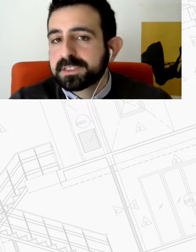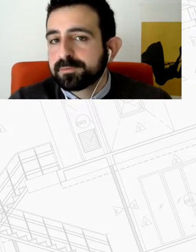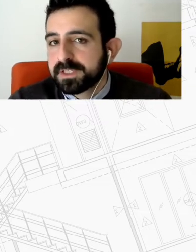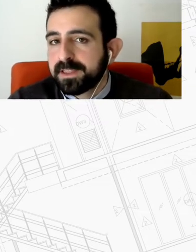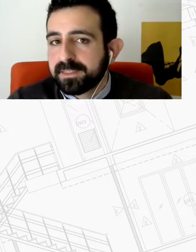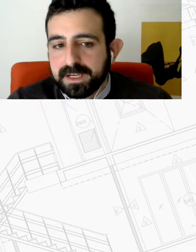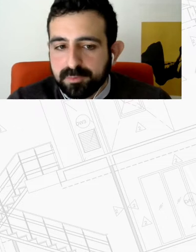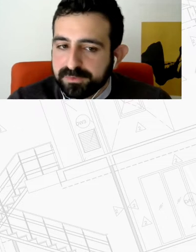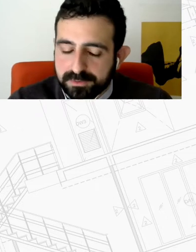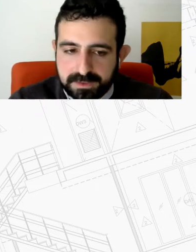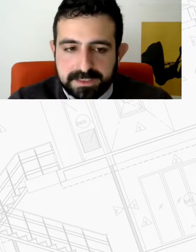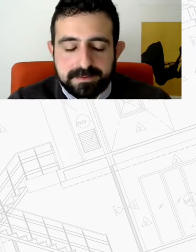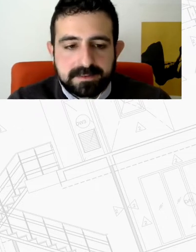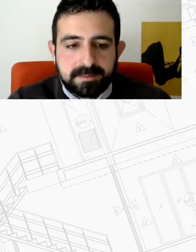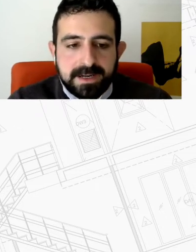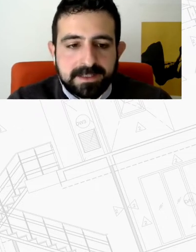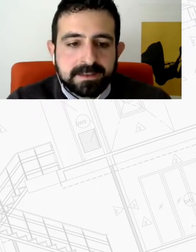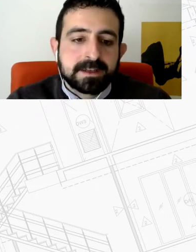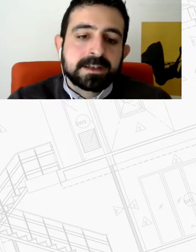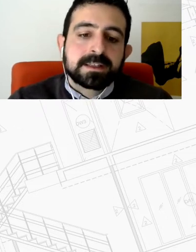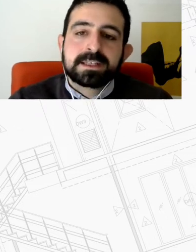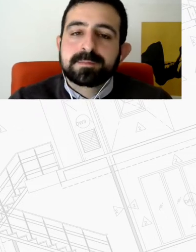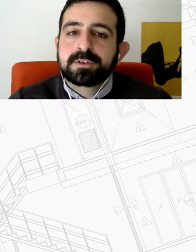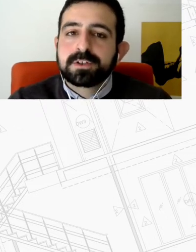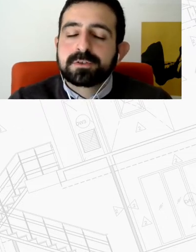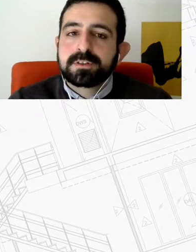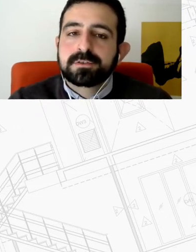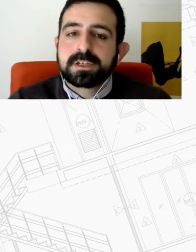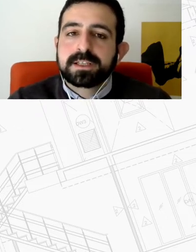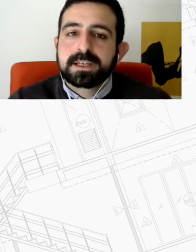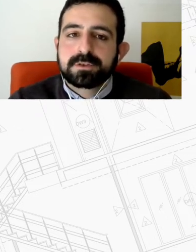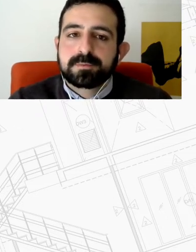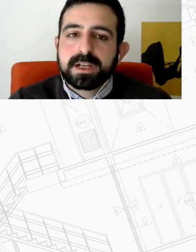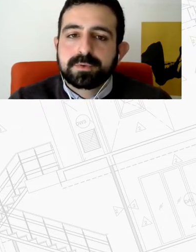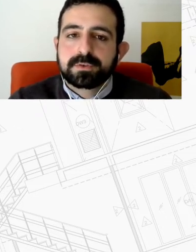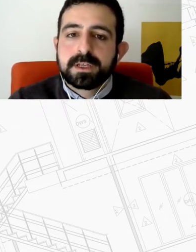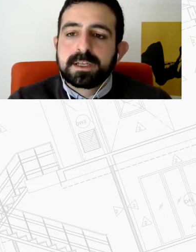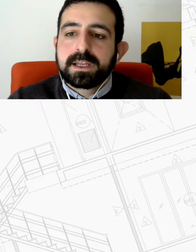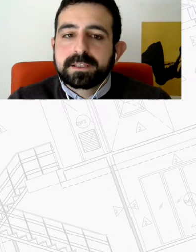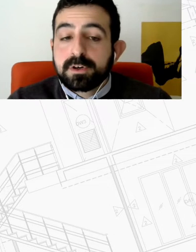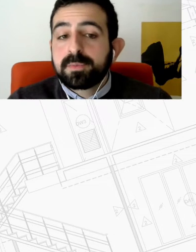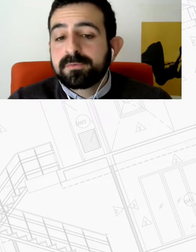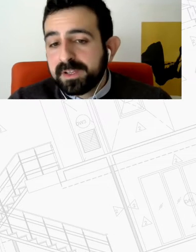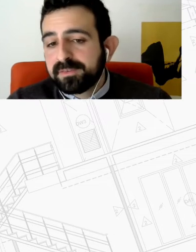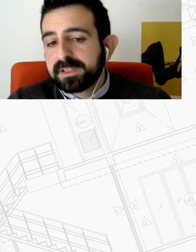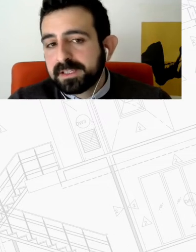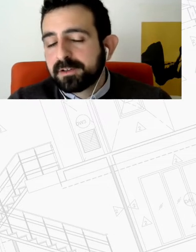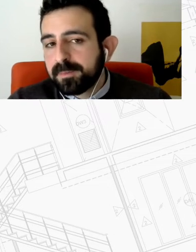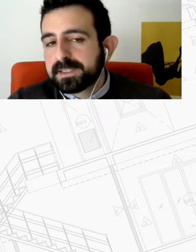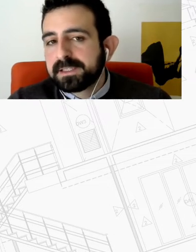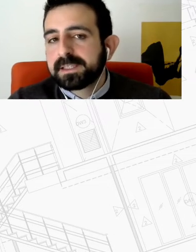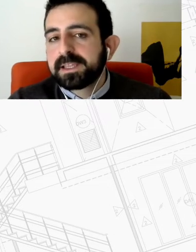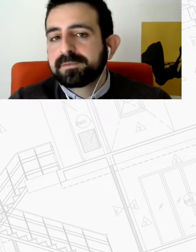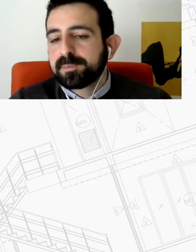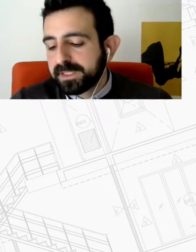οπότε από τη στιγμή που στην Ελλάδα δεν έχουν αυτό δεν υπάρχει και η συμμετοχή των ίδιων των ενοικιαστών με κάποιον τρόπο βέβαια ένα